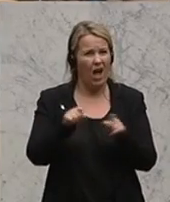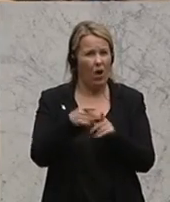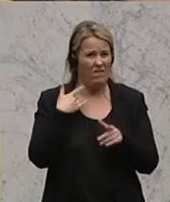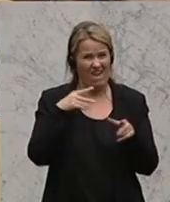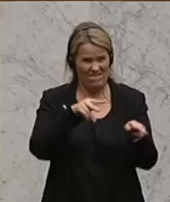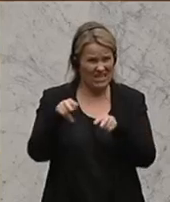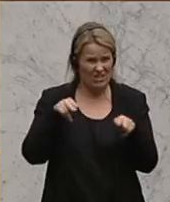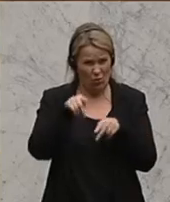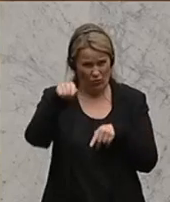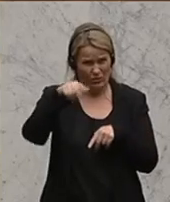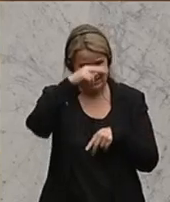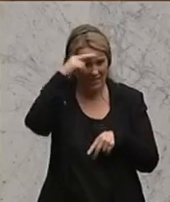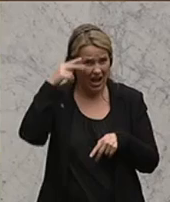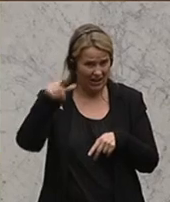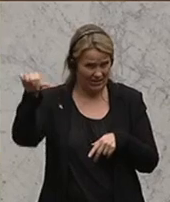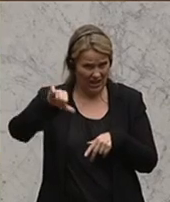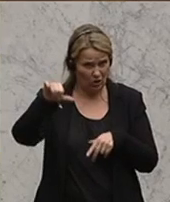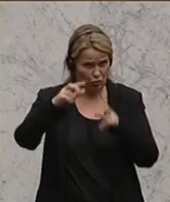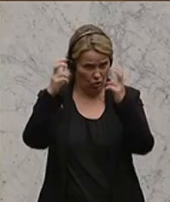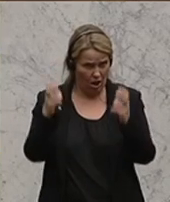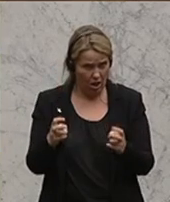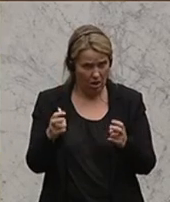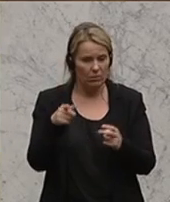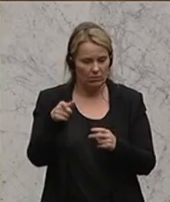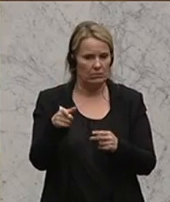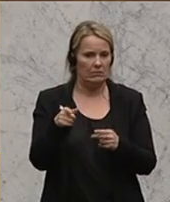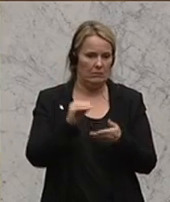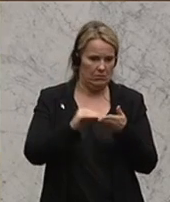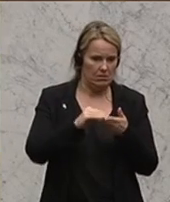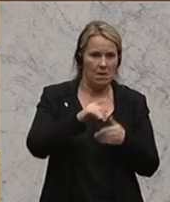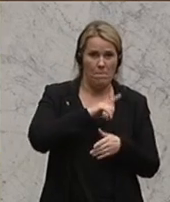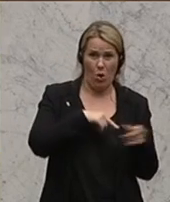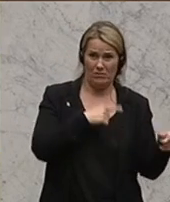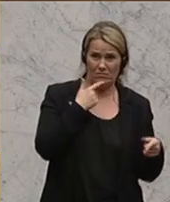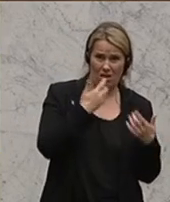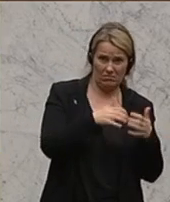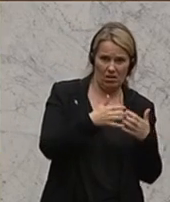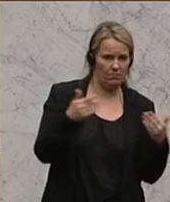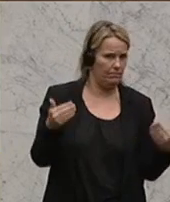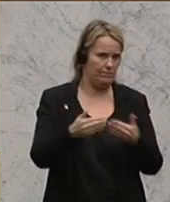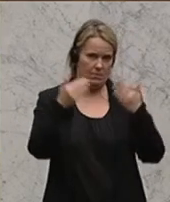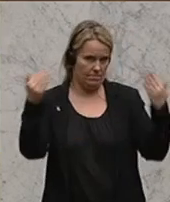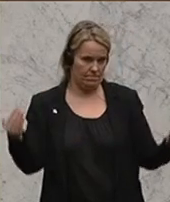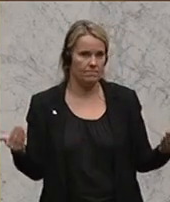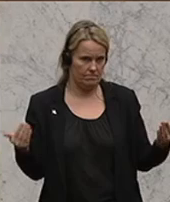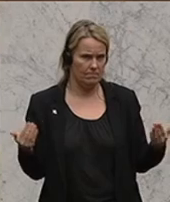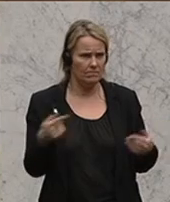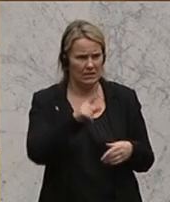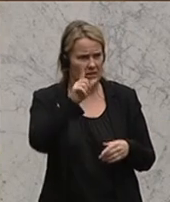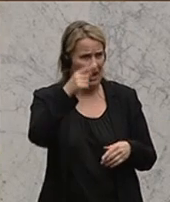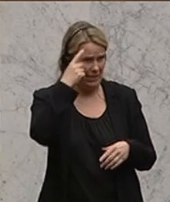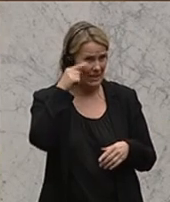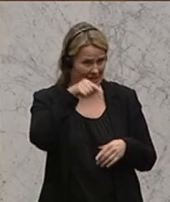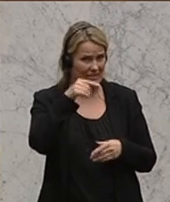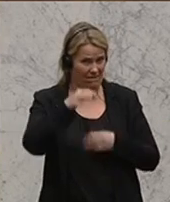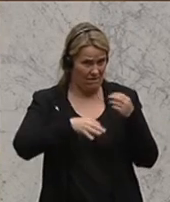Tankstelle, die eigentlich vehement den Schilderungen der Polizei widerspricht. Ich darf auch in Erinnerung rufen, dass ja ein Verfahren